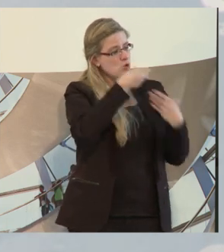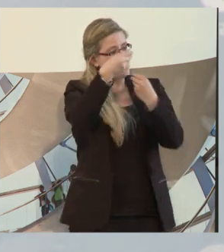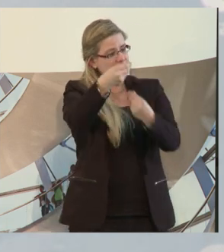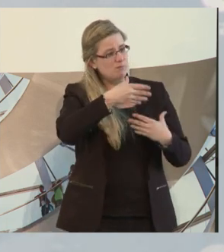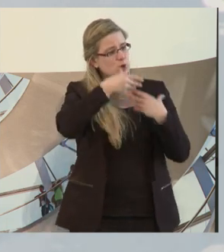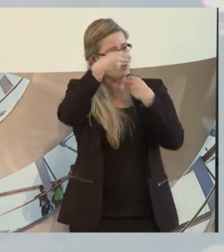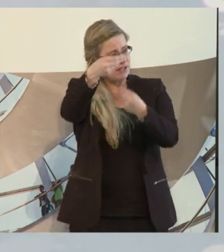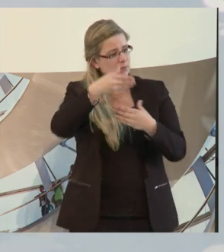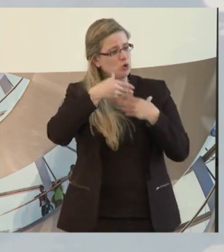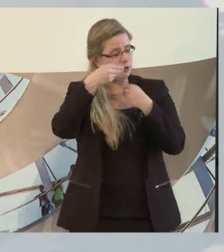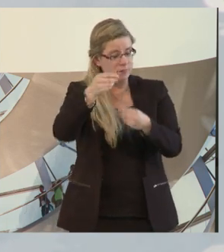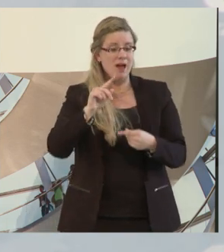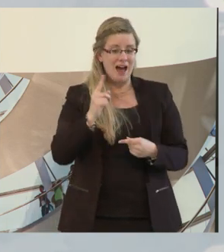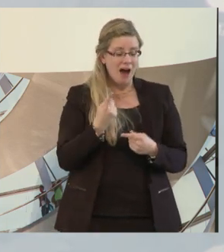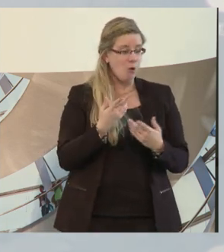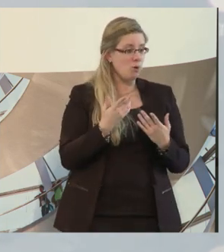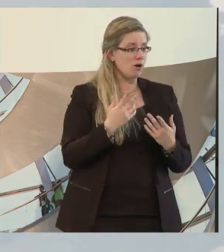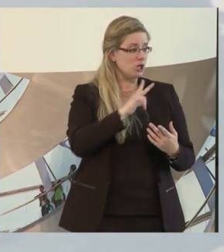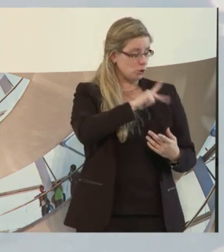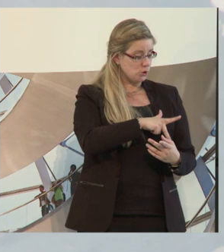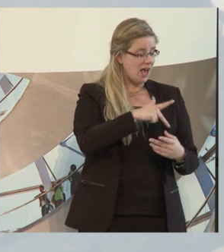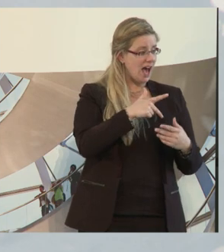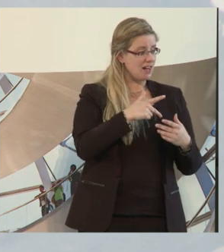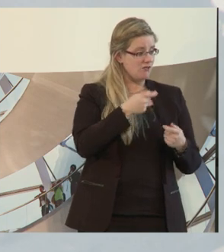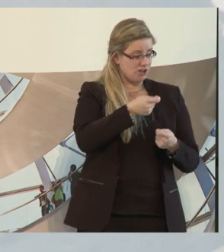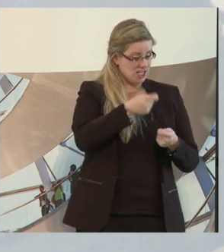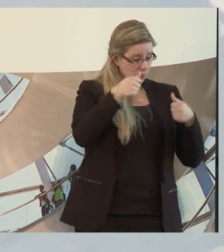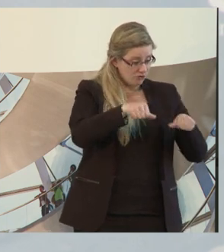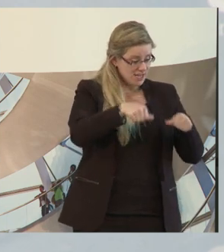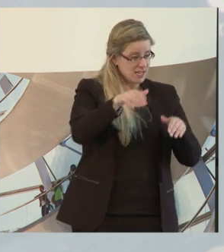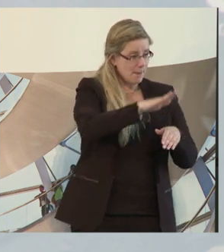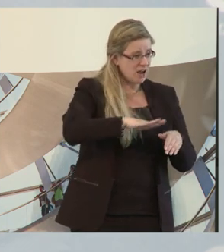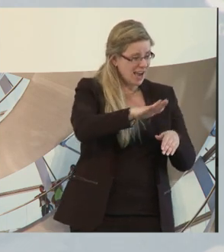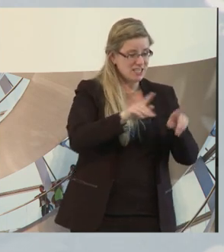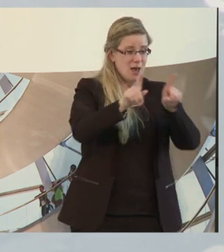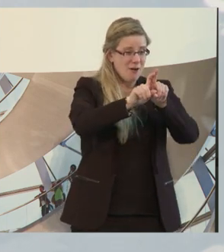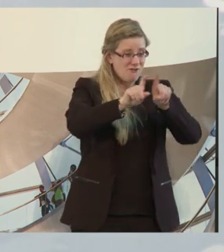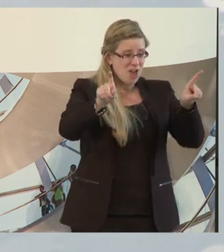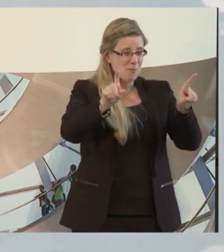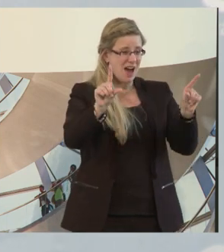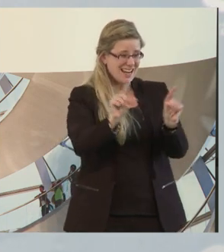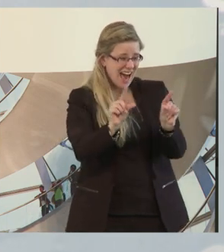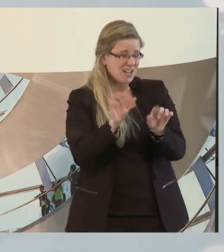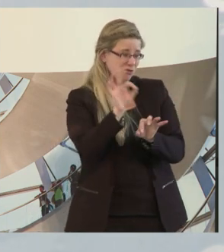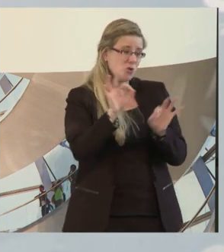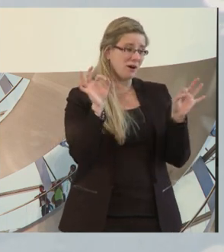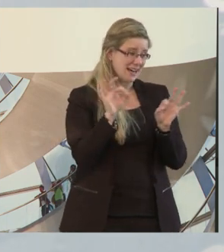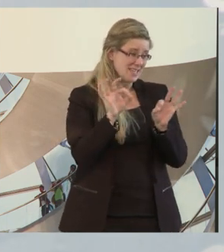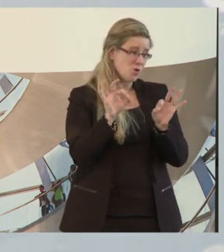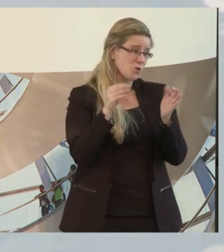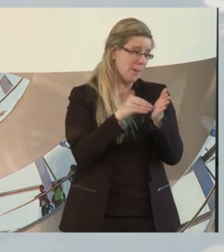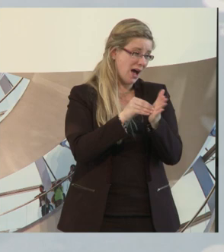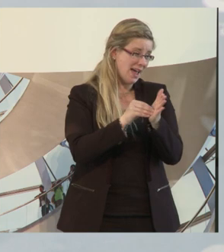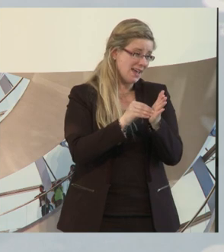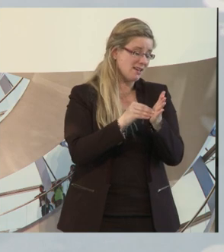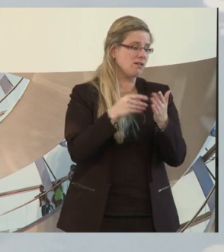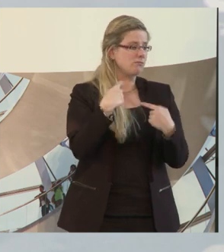sozialversicherungspflichtigen Beschäftigungsbereich gehen, es ist halt gerade auch für kleinere Unternehmen immer ein gewisses Risiko. Und die